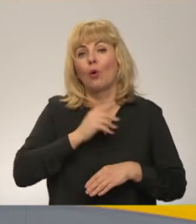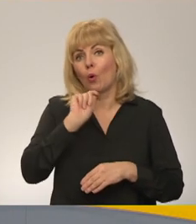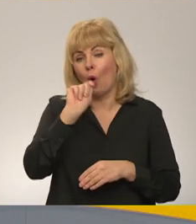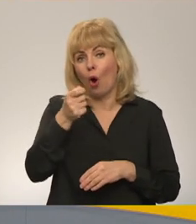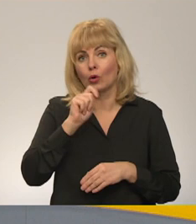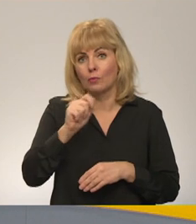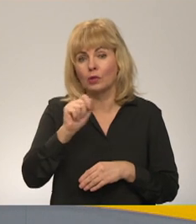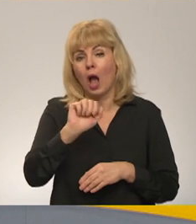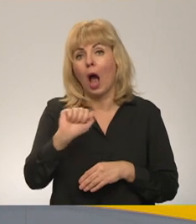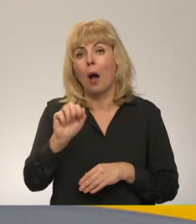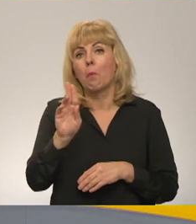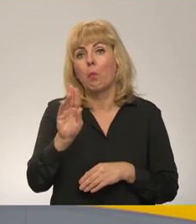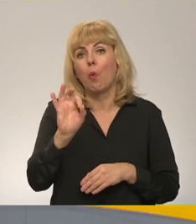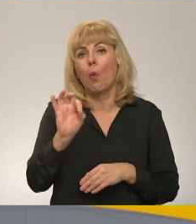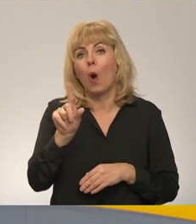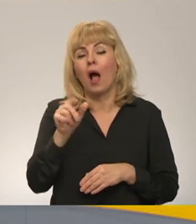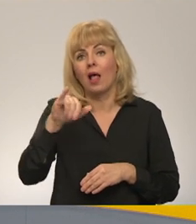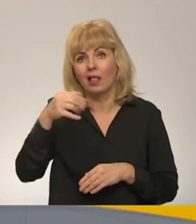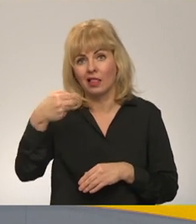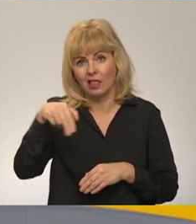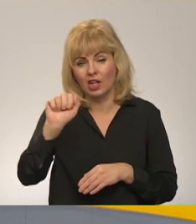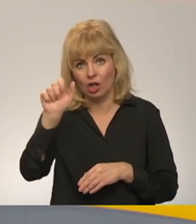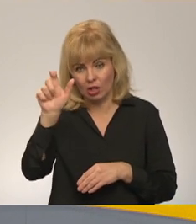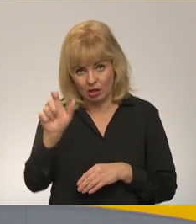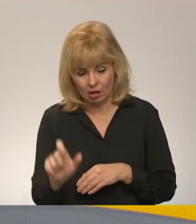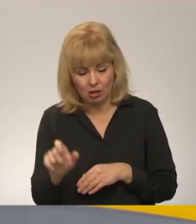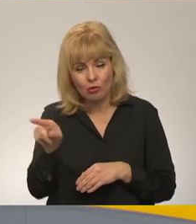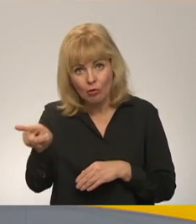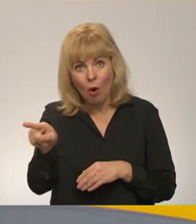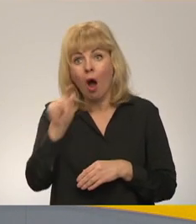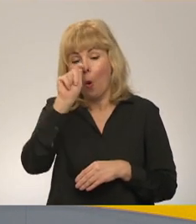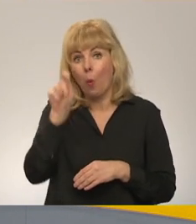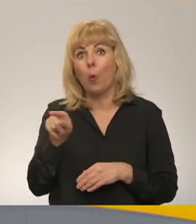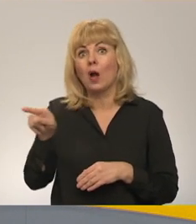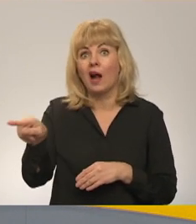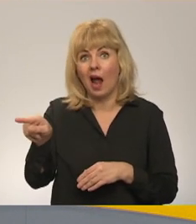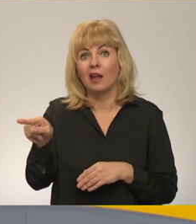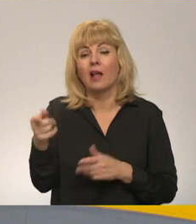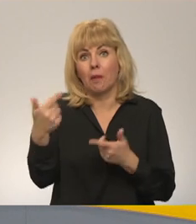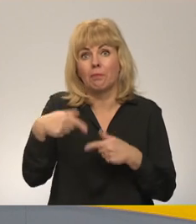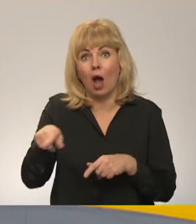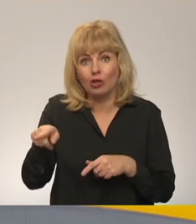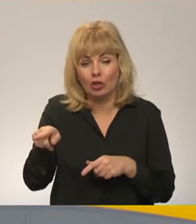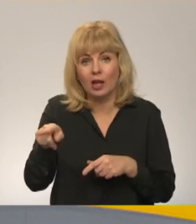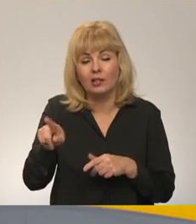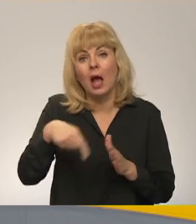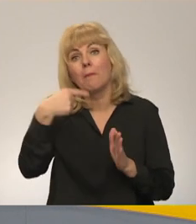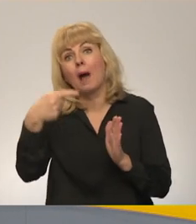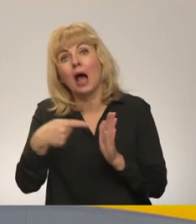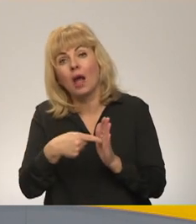Amoliņu, kurš atrodas Ukrainā jau vairākas nedēļas. Pašlaik, kur viņš atrodas un ko ir novērojis iespēja viņam pavaicāt. Gintu sveicināts!